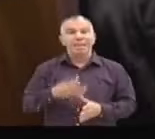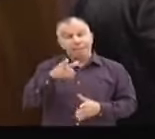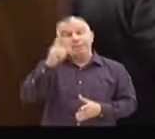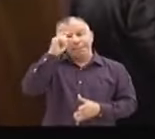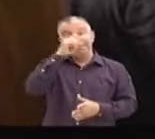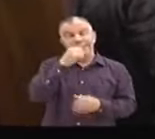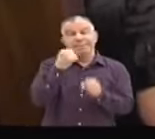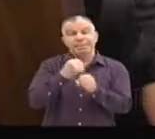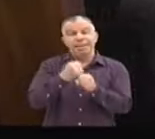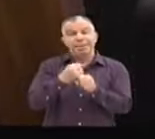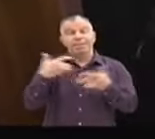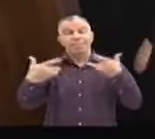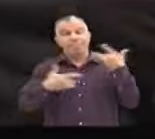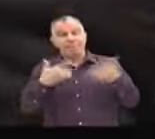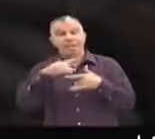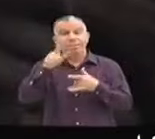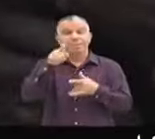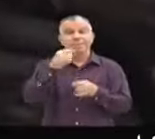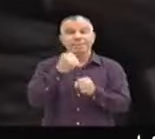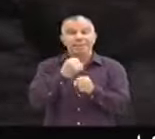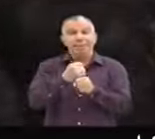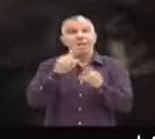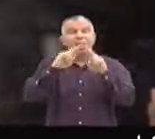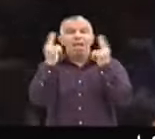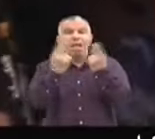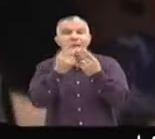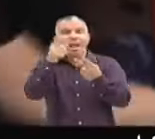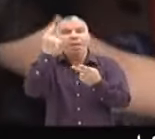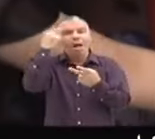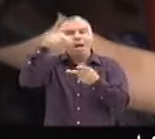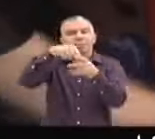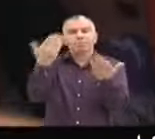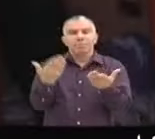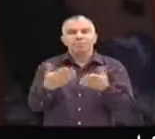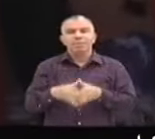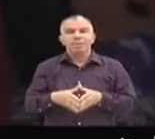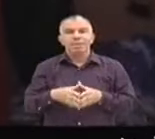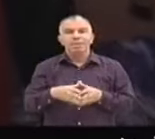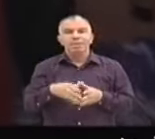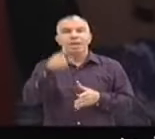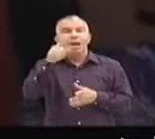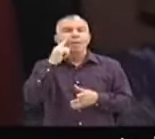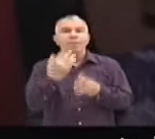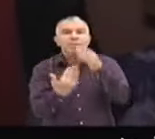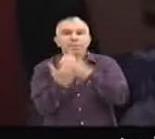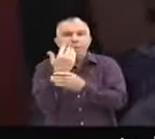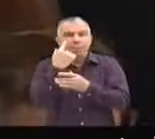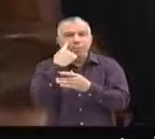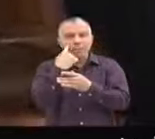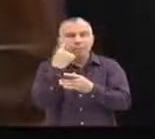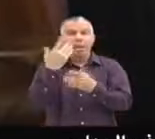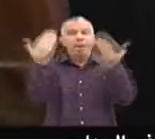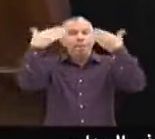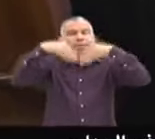C'est très dur, la vie d'artiste. On ne pas partie du monde qui se lève tôt. On partie du monde qui se couche tard.